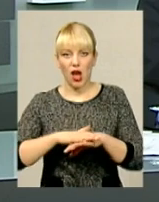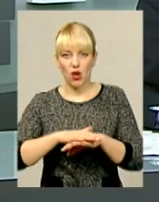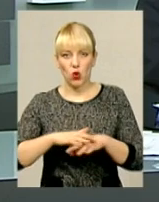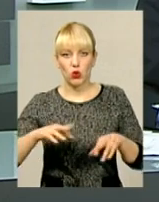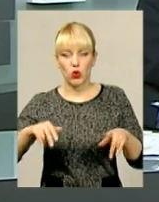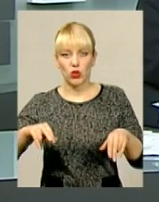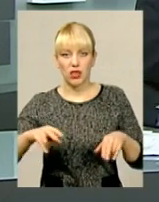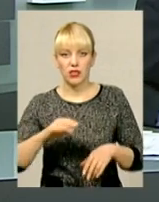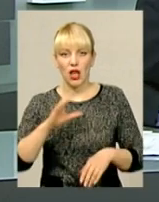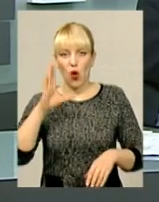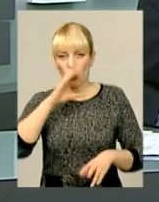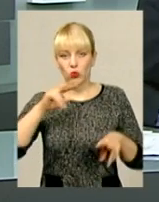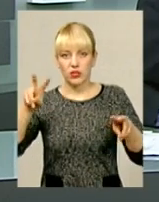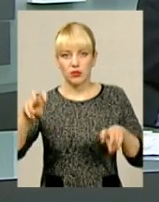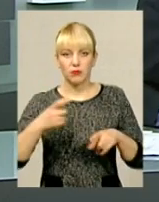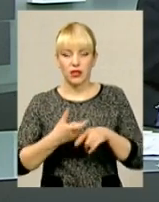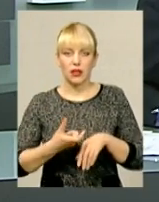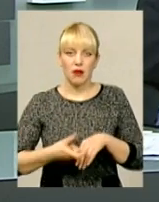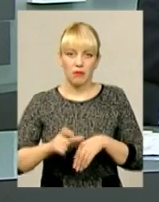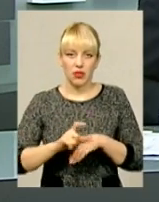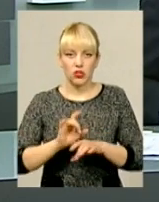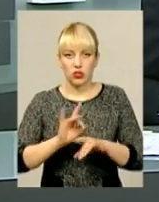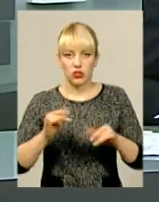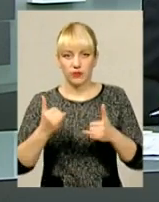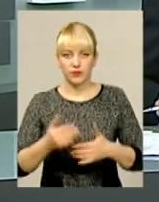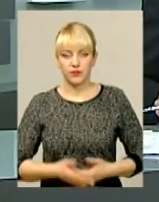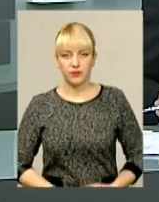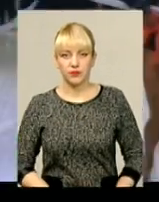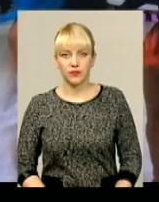«Успіх»? Більше про найуспішніших – дивіться далі.